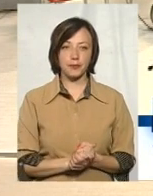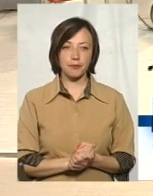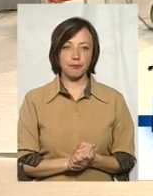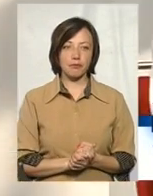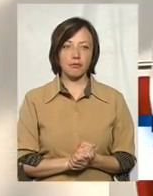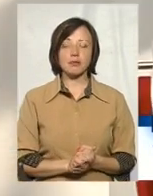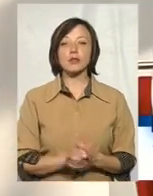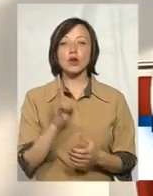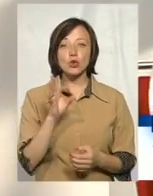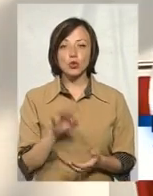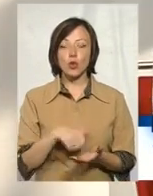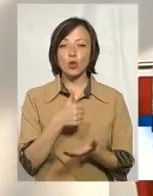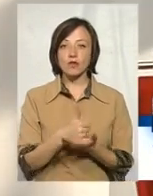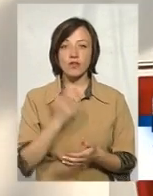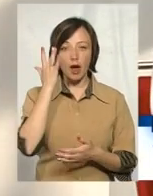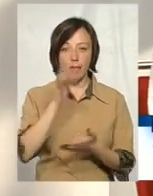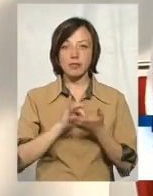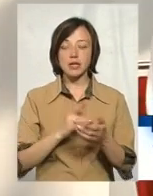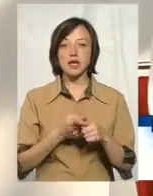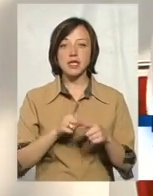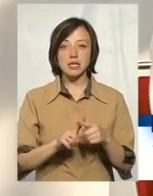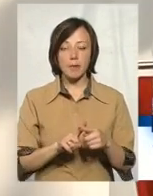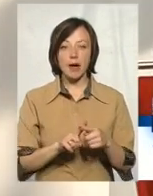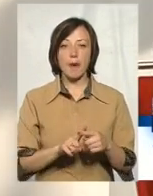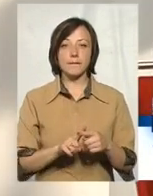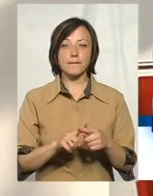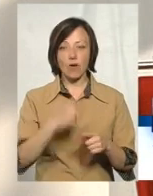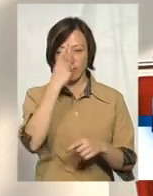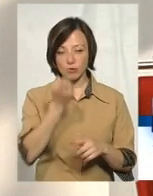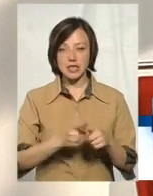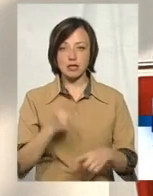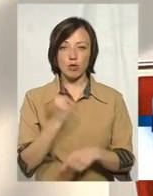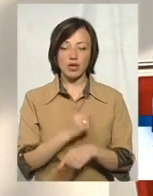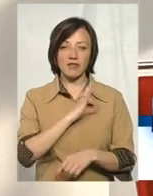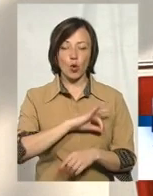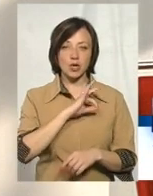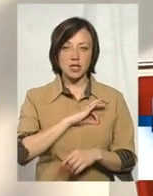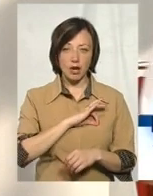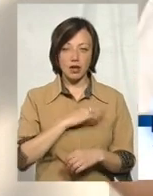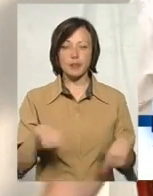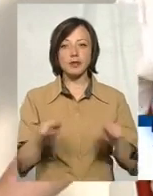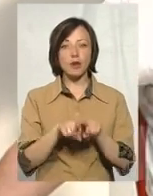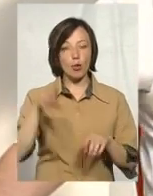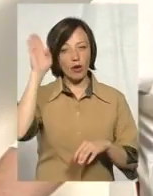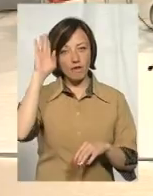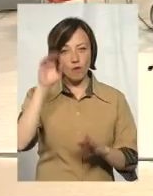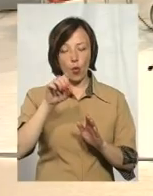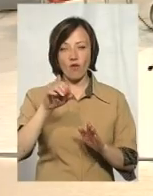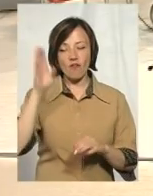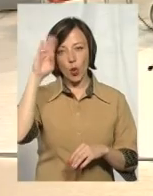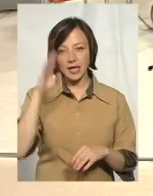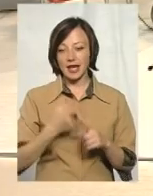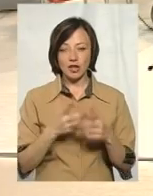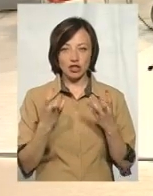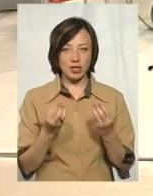криниці. Але основна наша мета оцим повідомленням, я ще раз скажу, це заборонити використання такої води. Я тут не назвав,